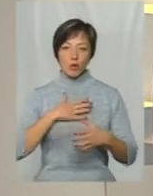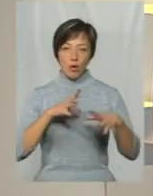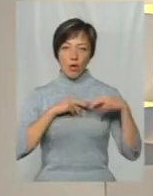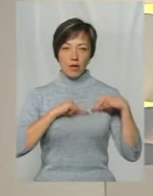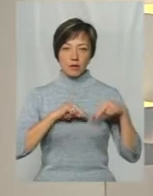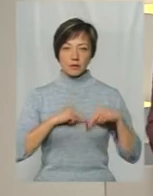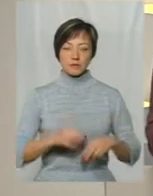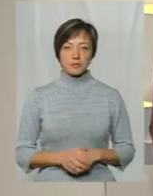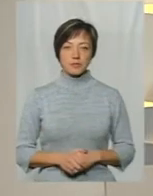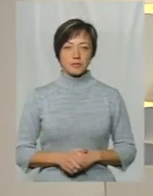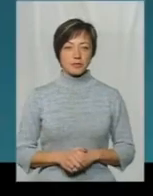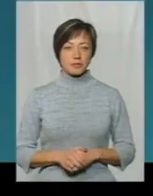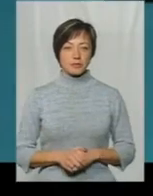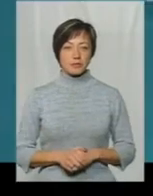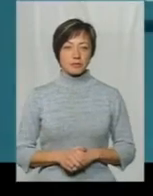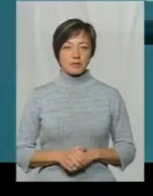Ірина Аріон